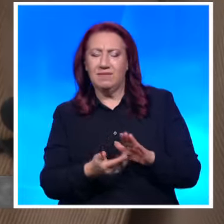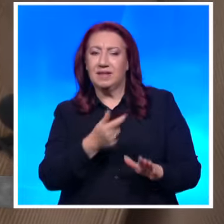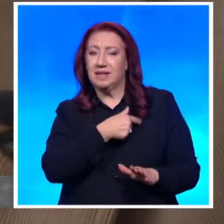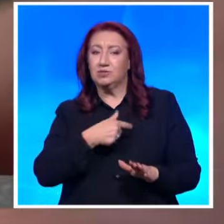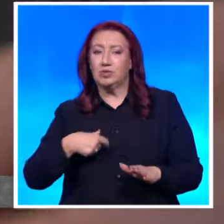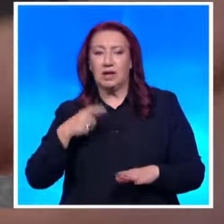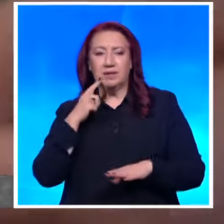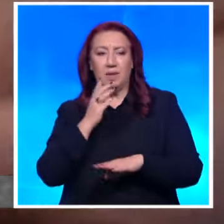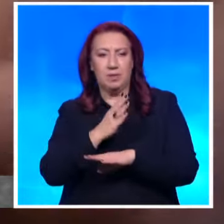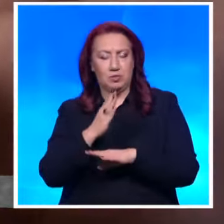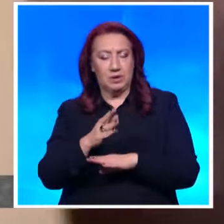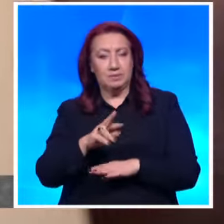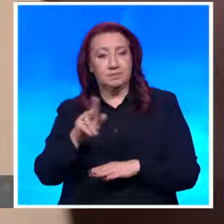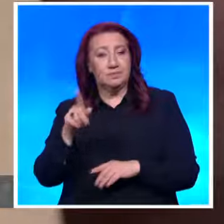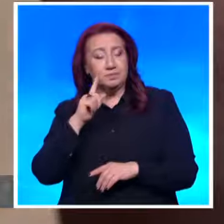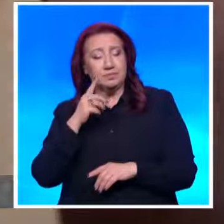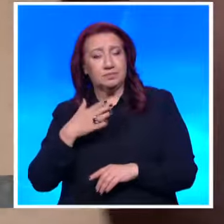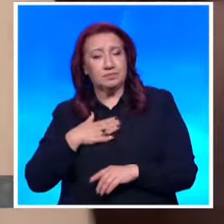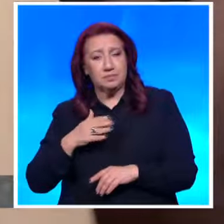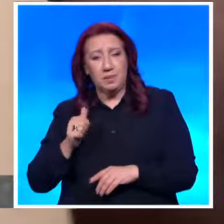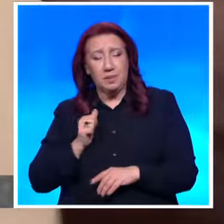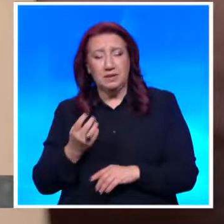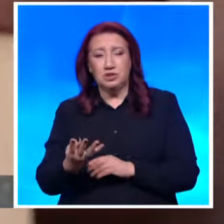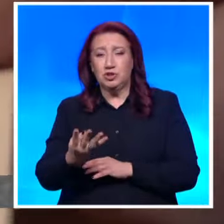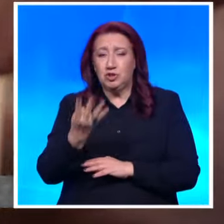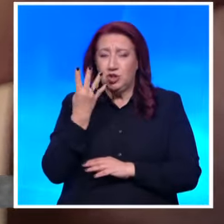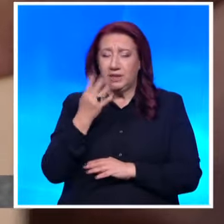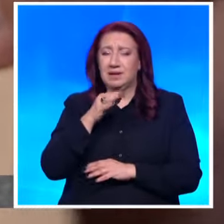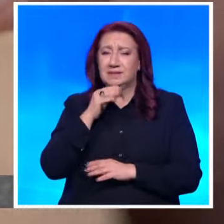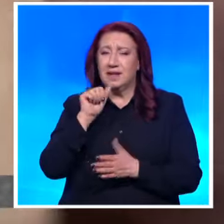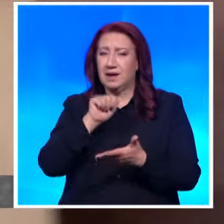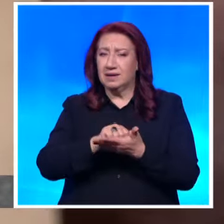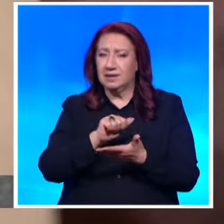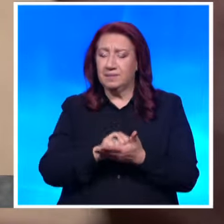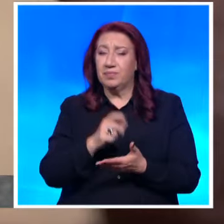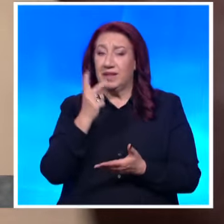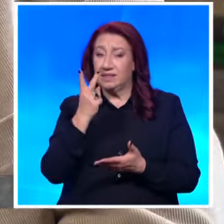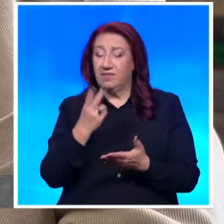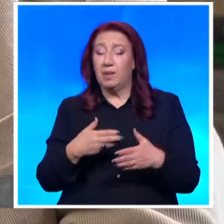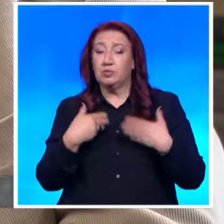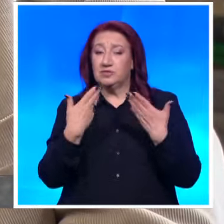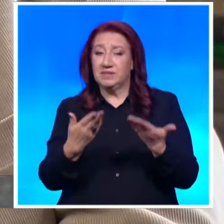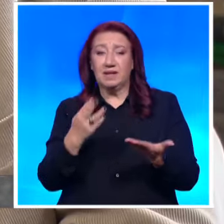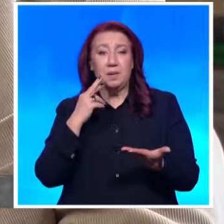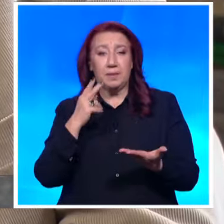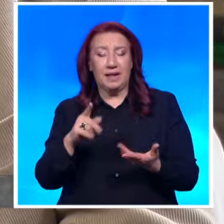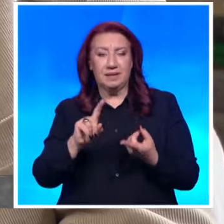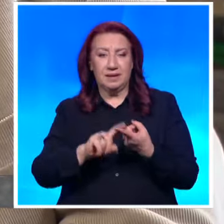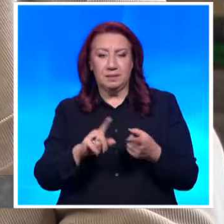колекцията си над 4000 стари издания, две от тях посветени на Светите Братя Кирил и Методий. Има пет